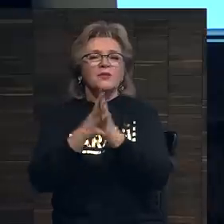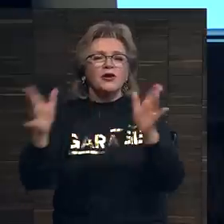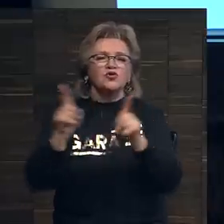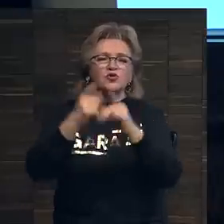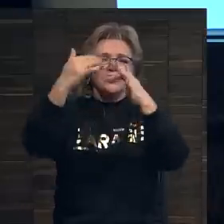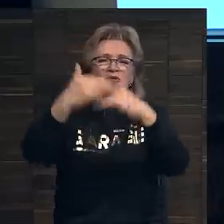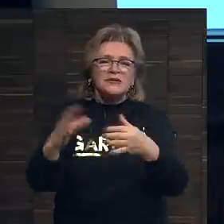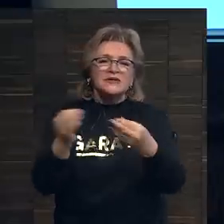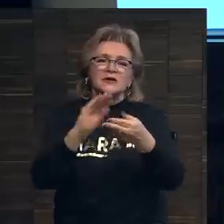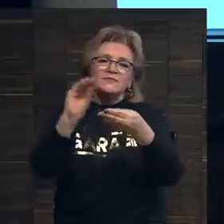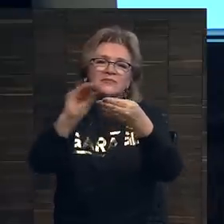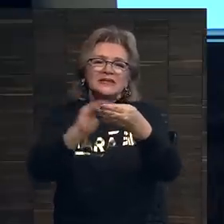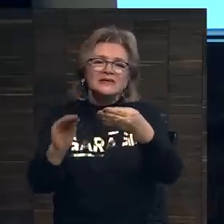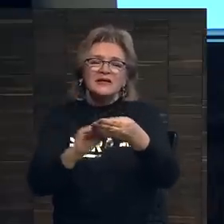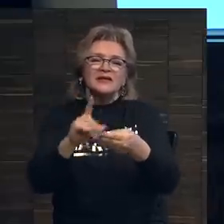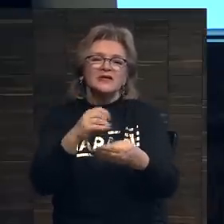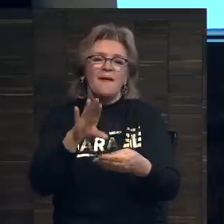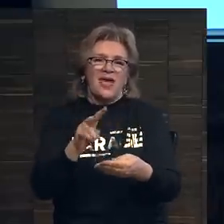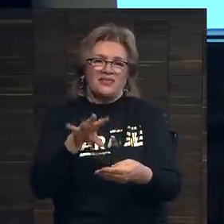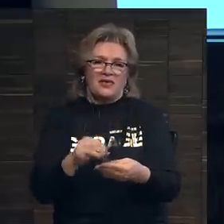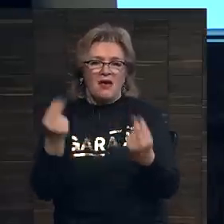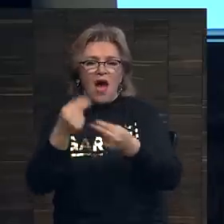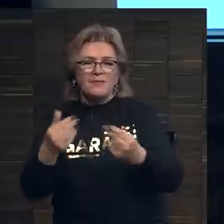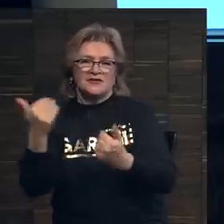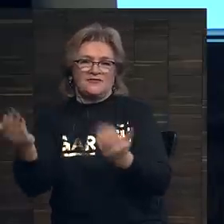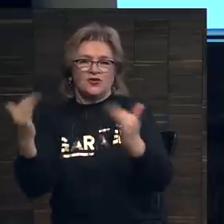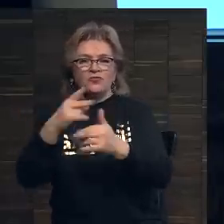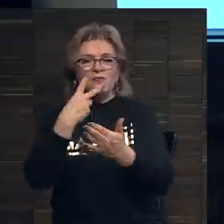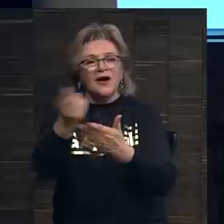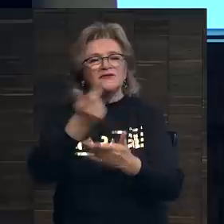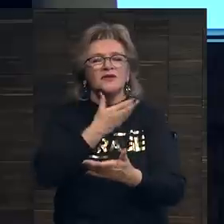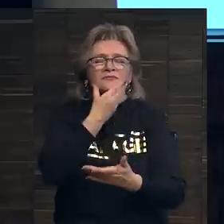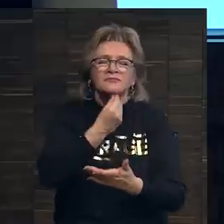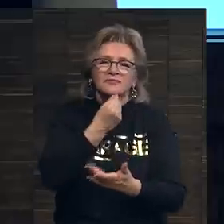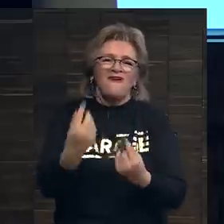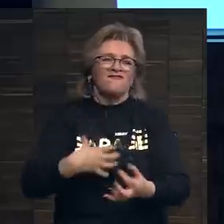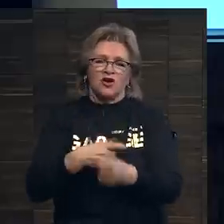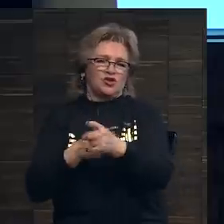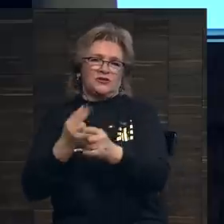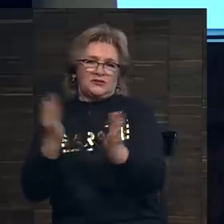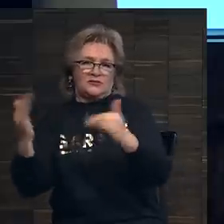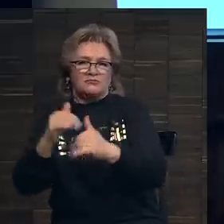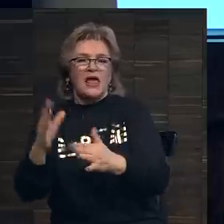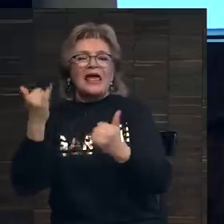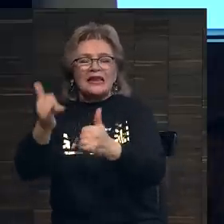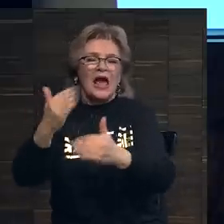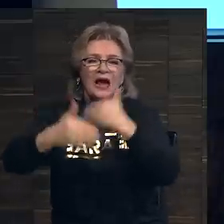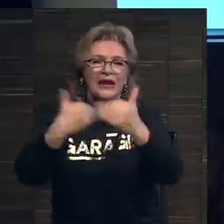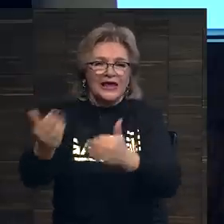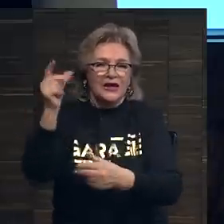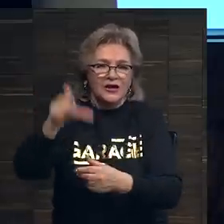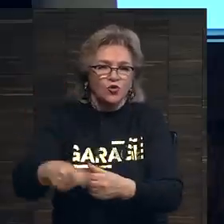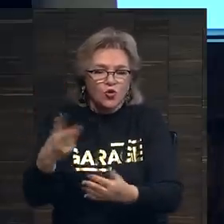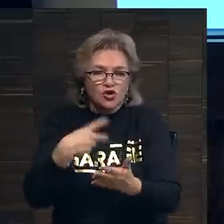список заметок, которые описывают работу. Показывают эстетическую важность этой работы, важность для карьеры художника.